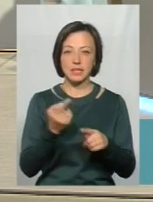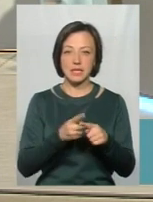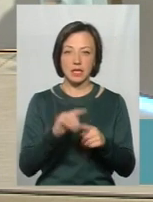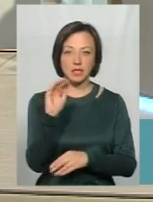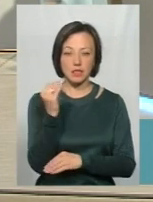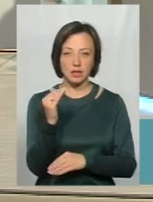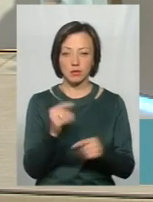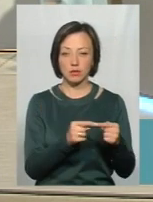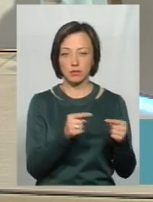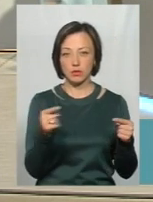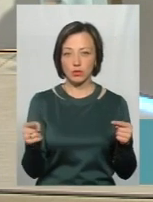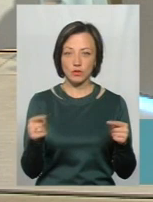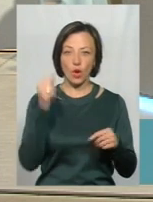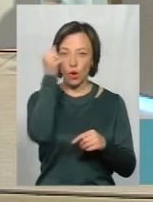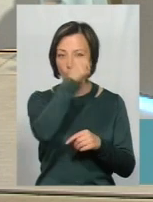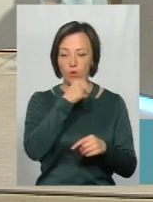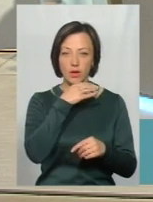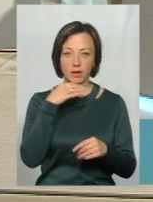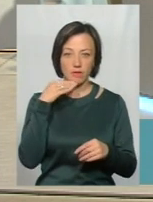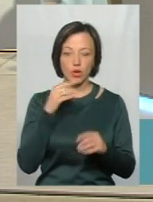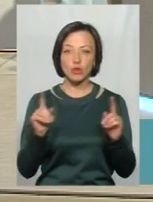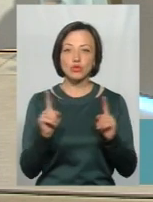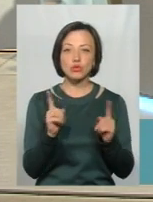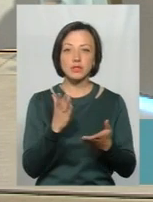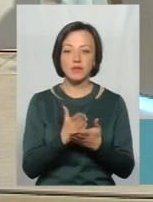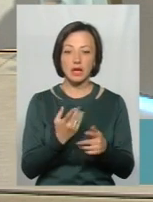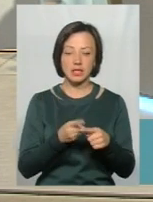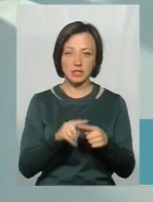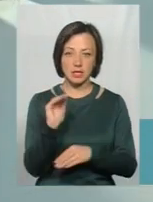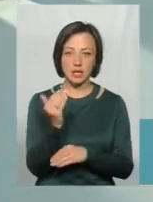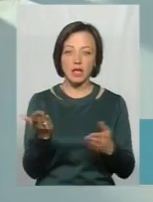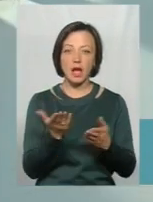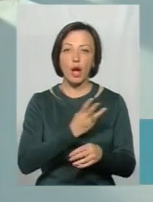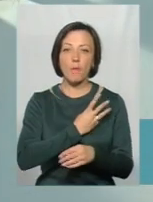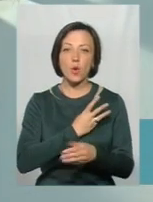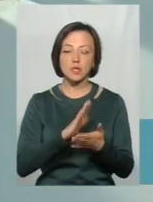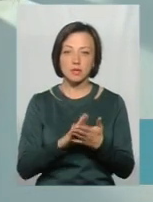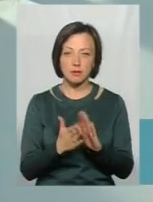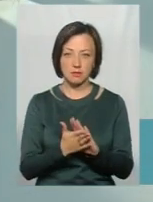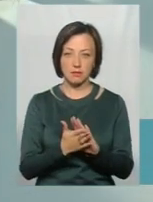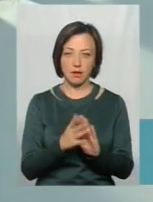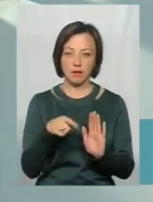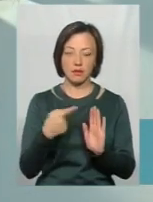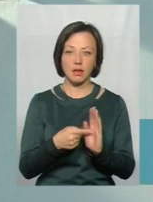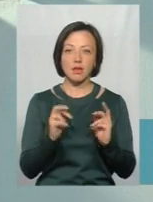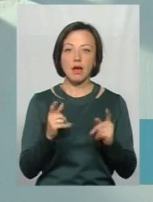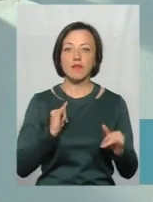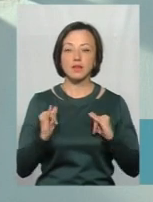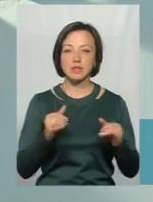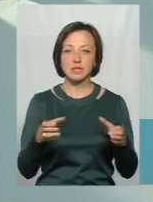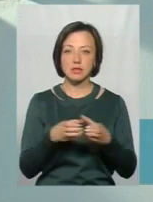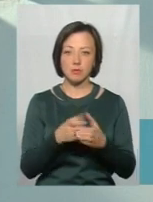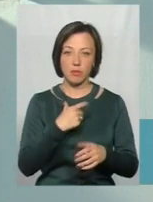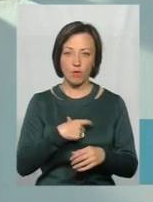дитиною впродовж, скажімо, років? Що з'являється дитина, який є емоційний стан, як вона веде себе в